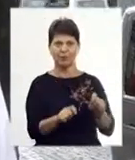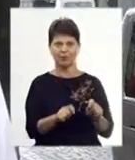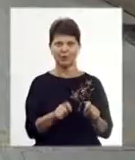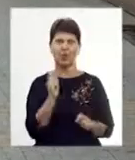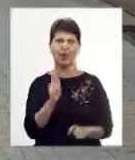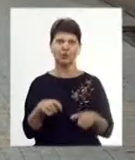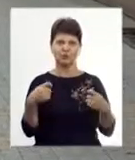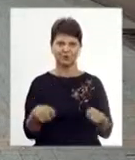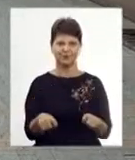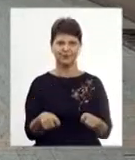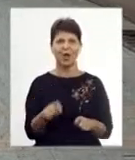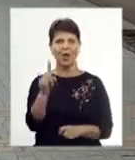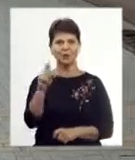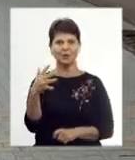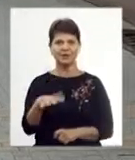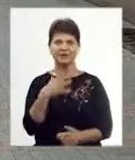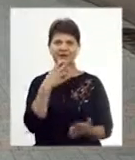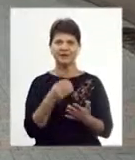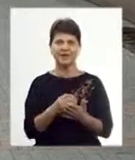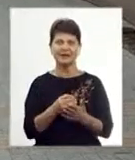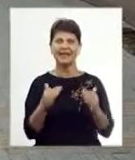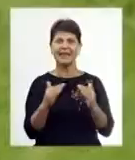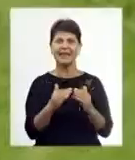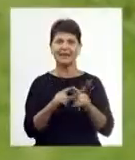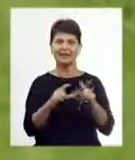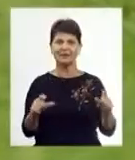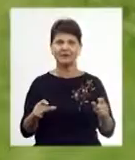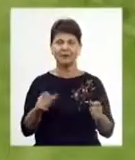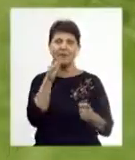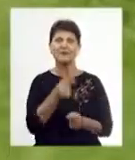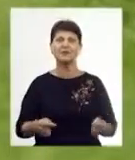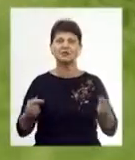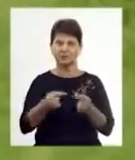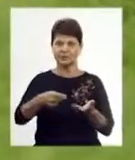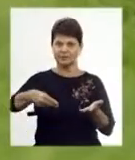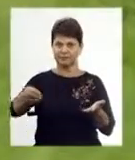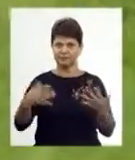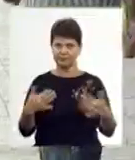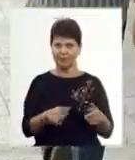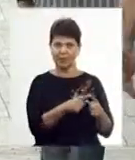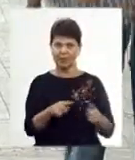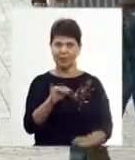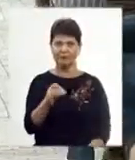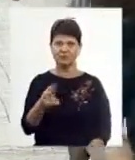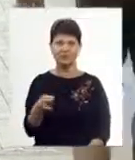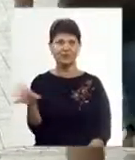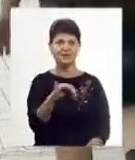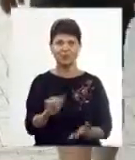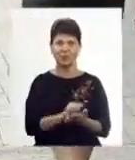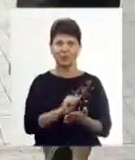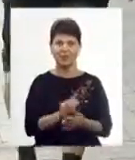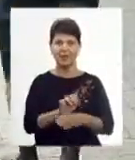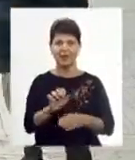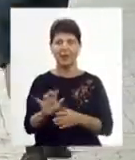аукціону. Майже 150 власників звернулися у профільний департамент вчасно, тобто протягом червня, тому усю документацію їм